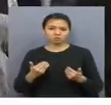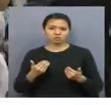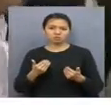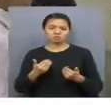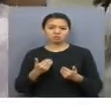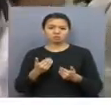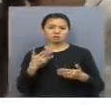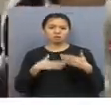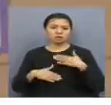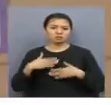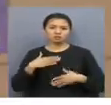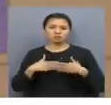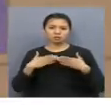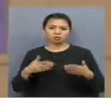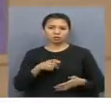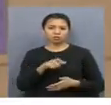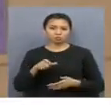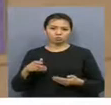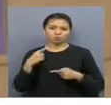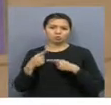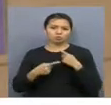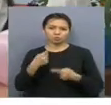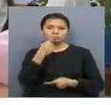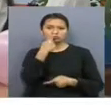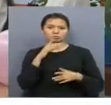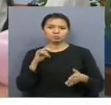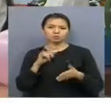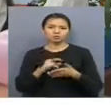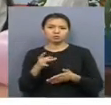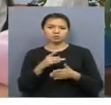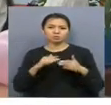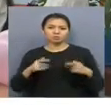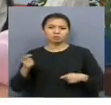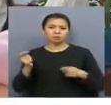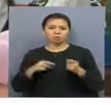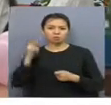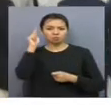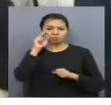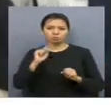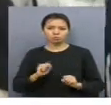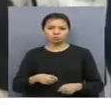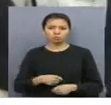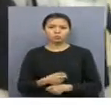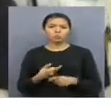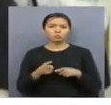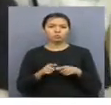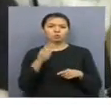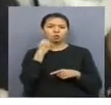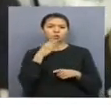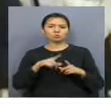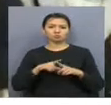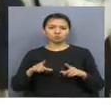тұрғындарын қуанышында шег жоқ. Ендігі кезекте жақын жерде орналасқан ауыл балалары да келіп білім алалады. Өте жақсы мектеп,